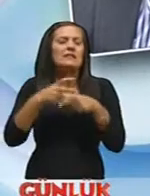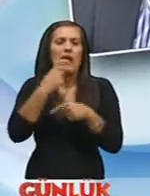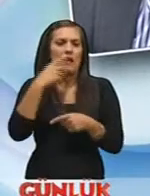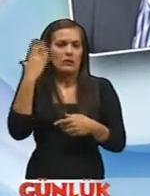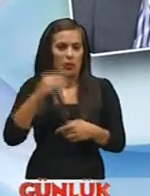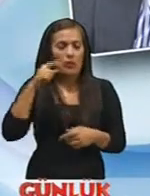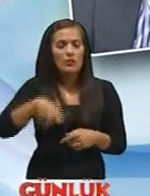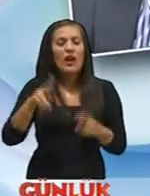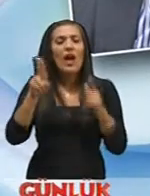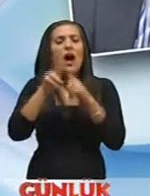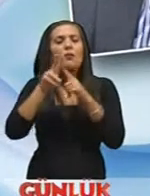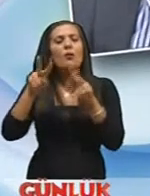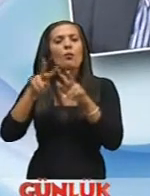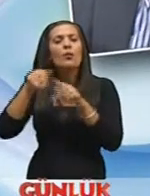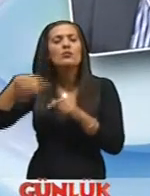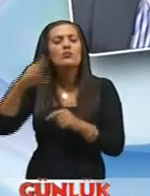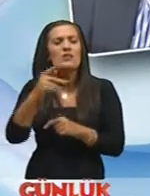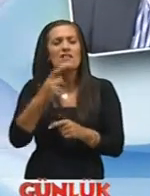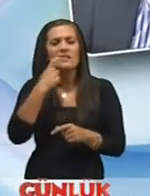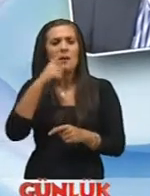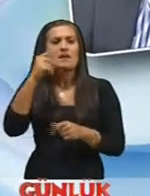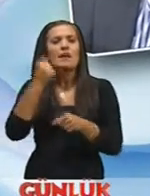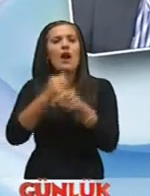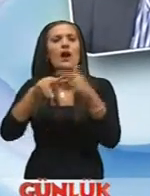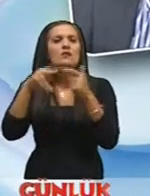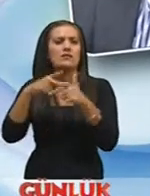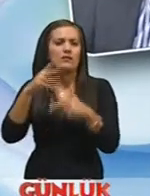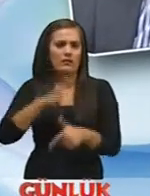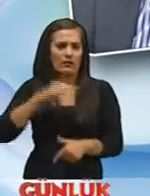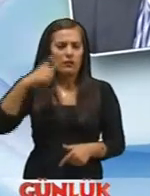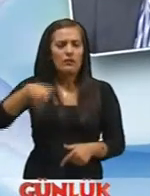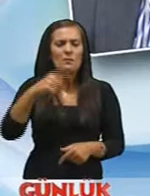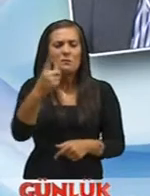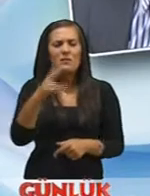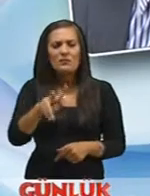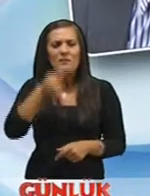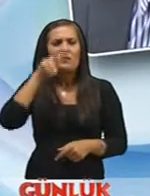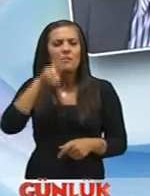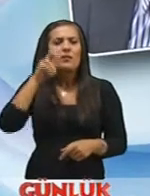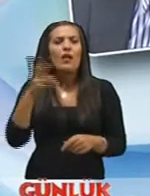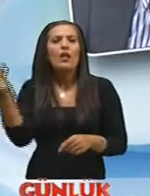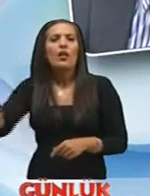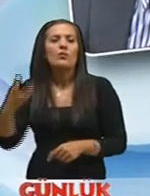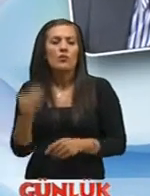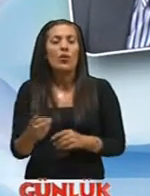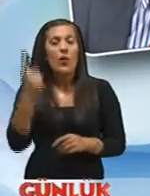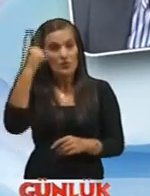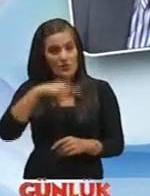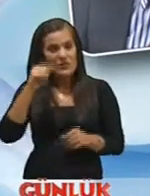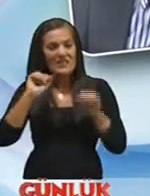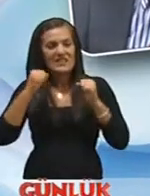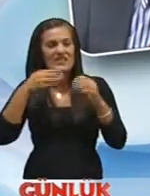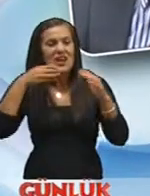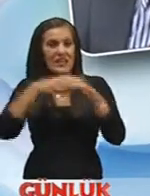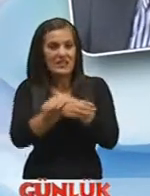karbonmonoksitte çok zehirli bir gaz olduğu için bir iki kere soluduğunuzda hayat şeyiniz gidiyor işte bu yüzden özellikle kışa giderken belki